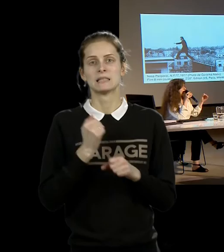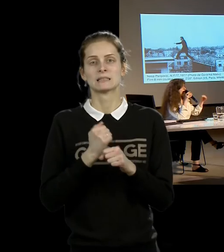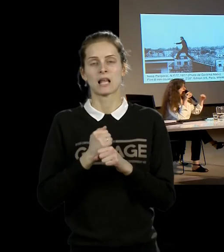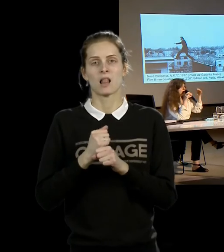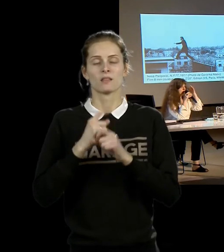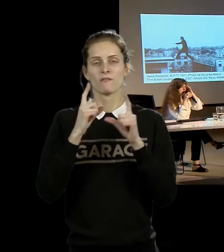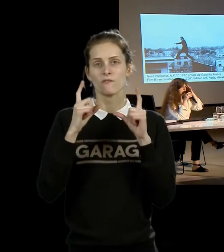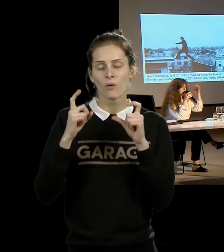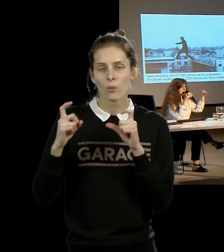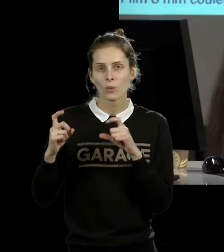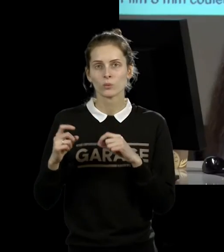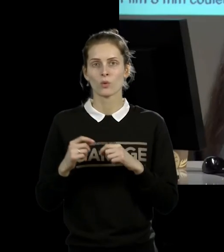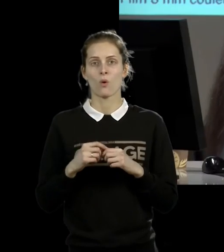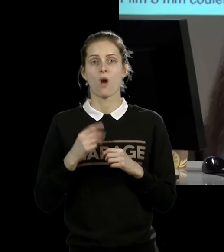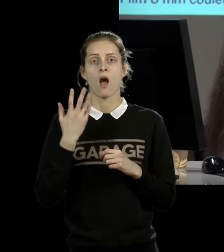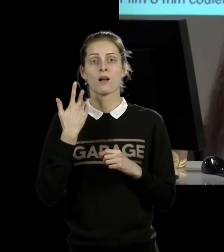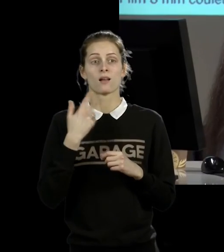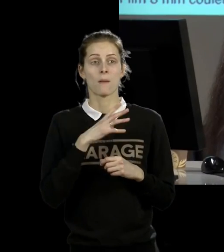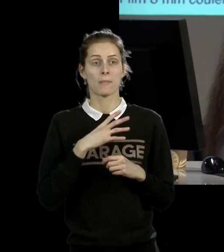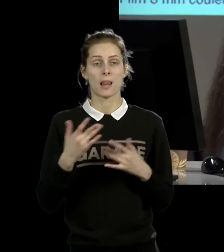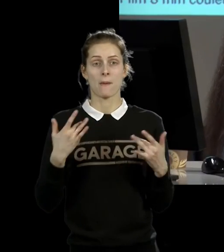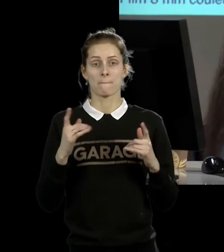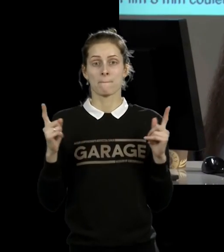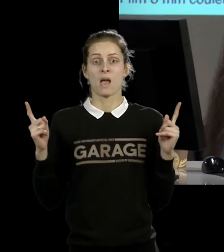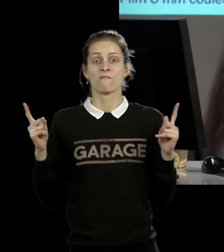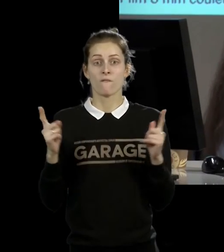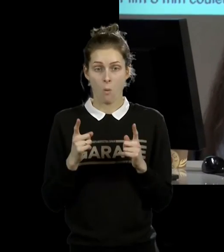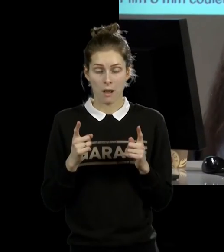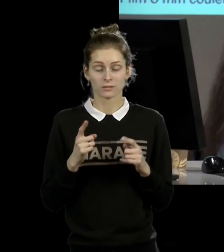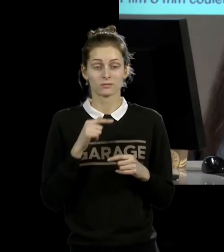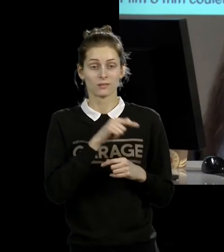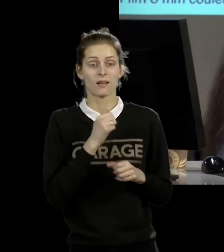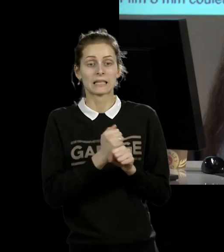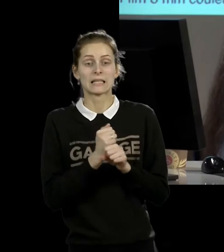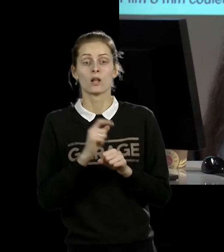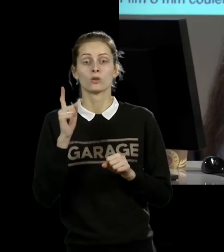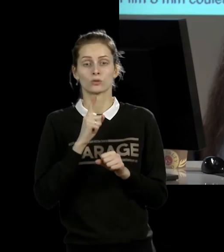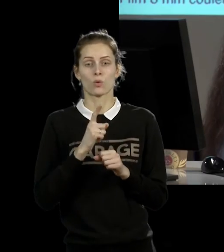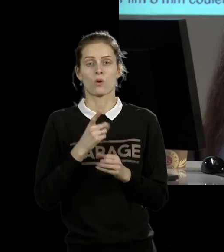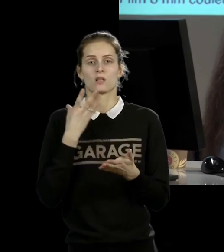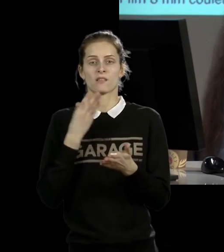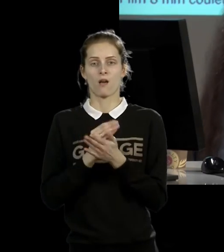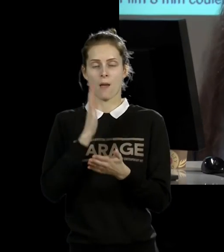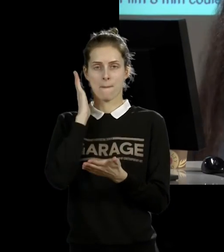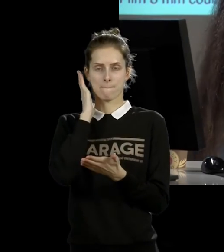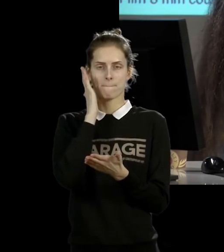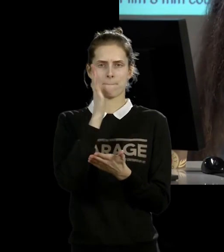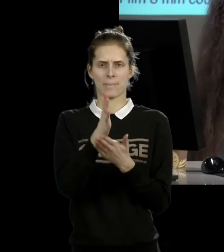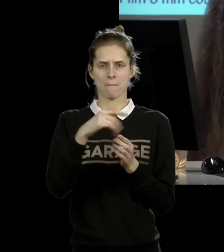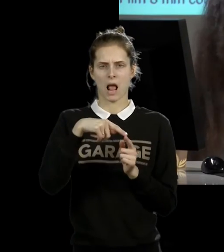прошел город по абсолютно прямой умозрительной линии, которую он себе представил,